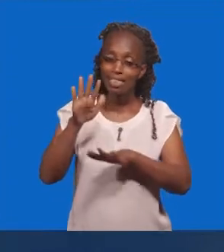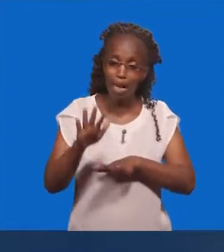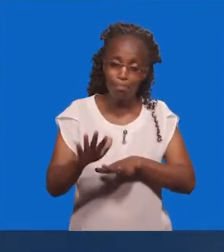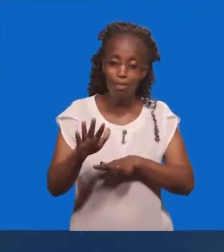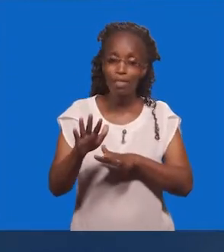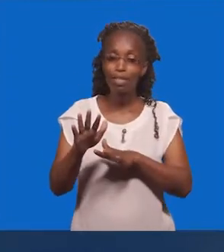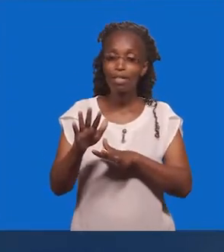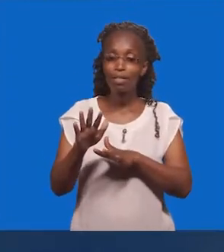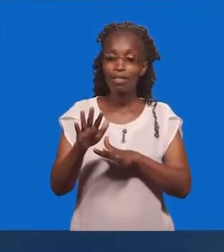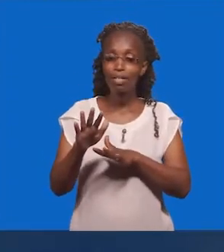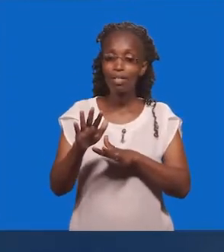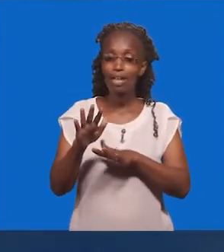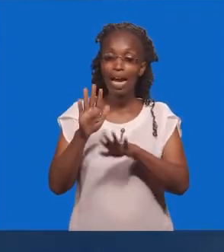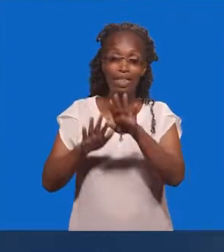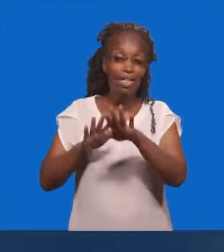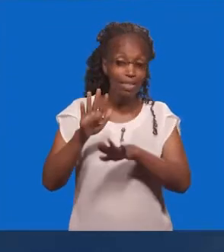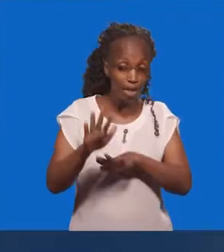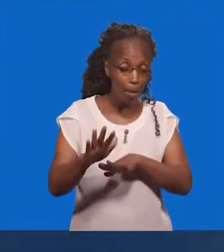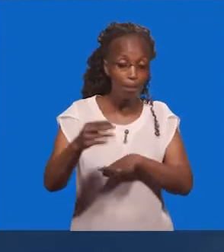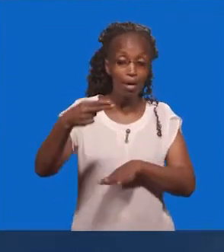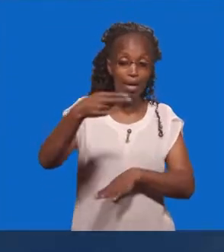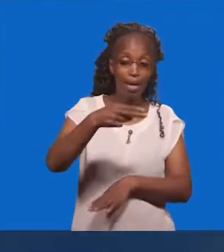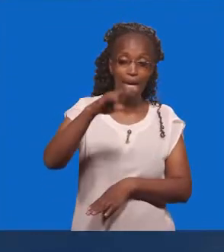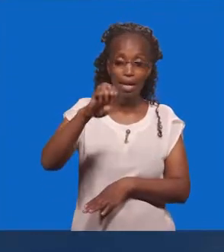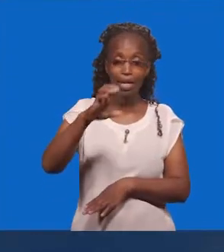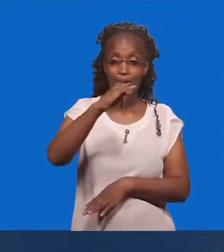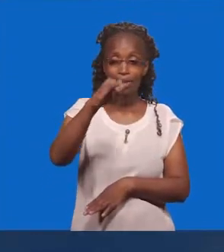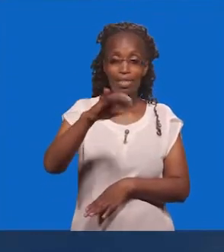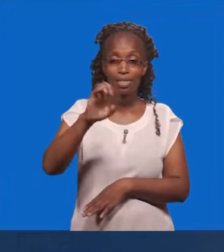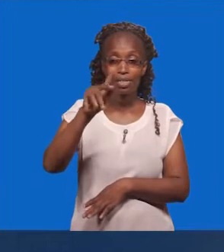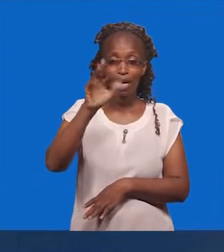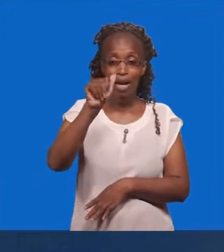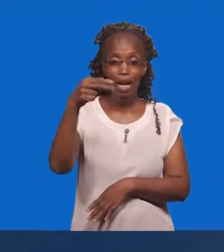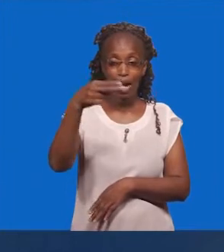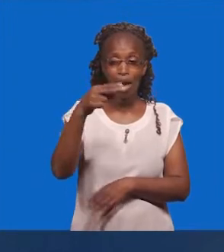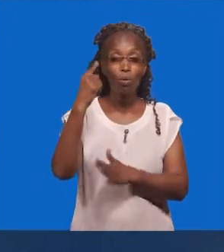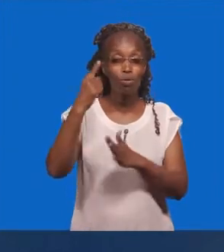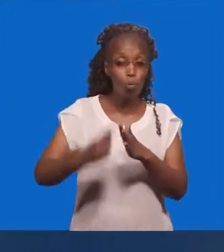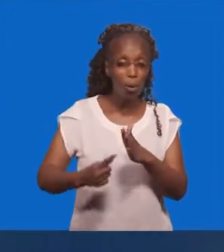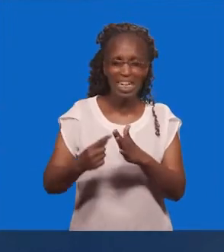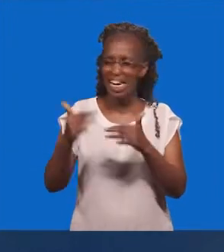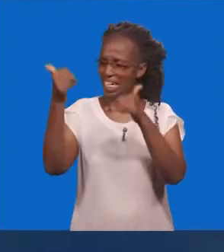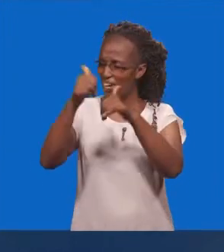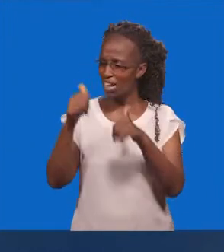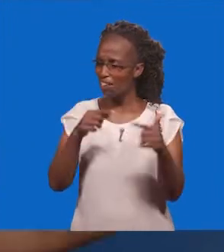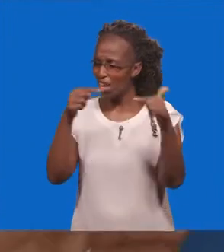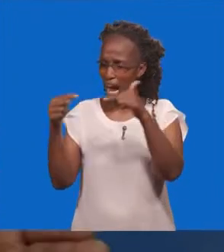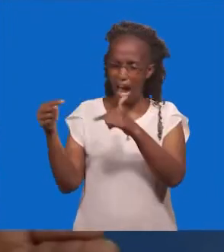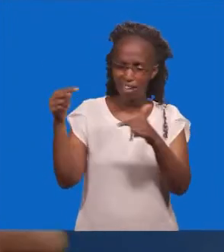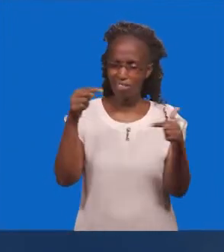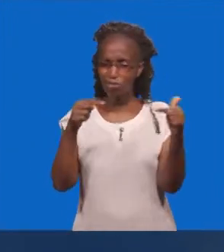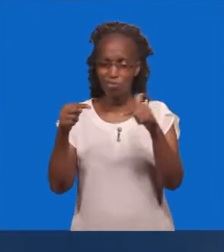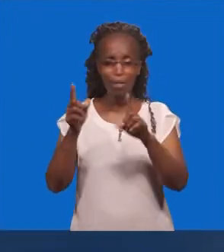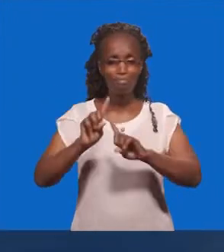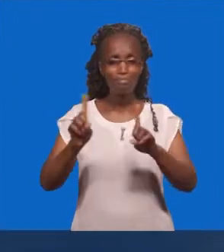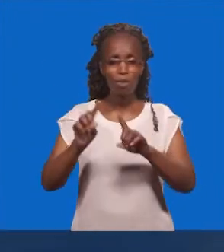Ezekia Haliweza Kuchukua Ilikuwa tu Na hakuweza Hata kunjibizana Nanambie Isaya Hapana